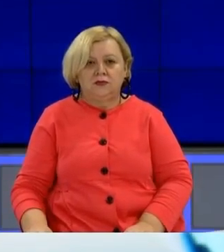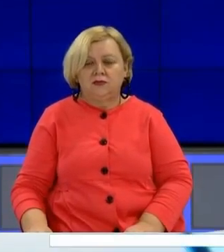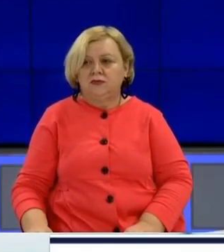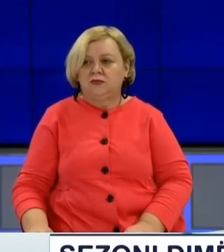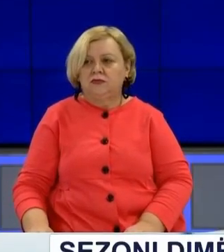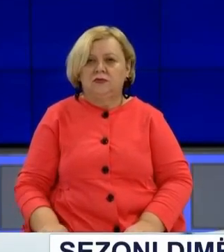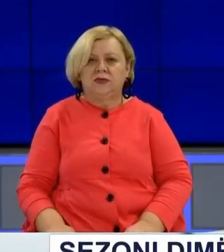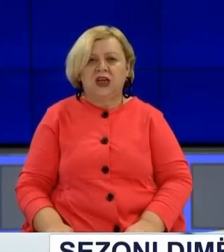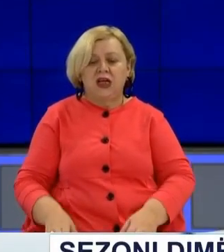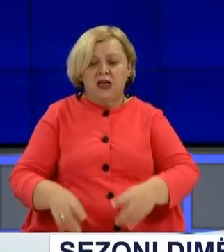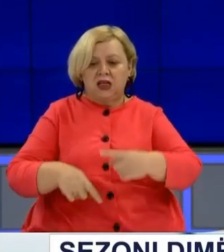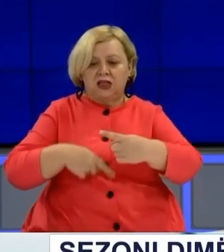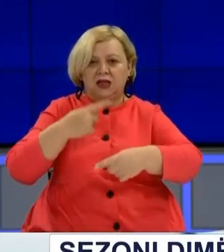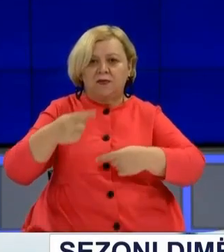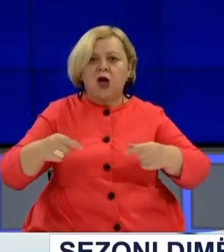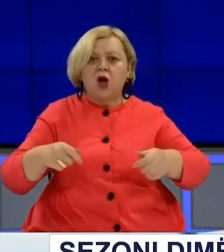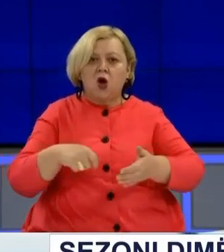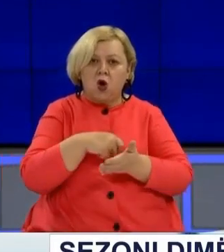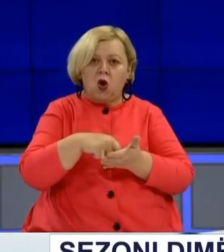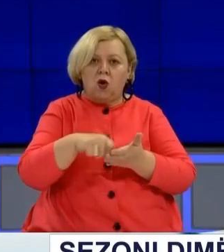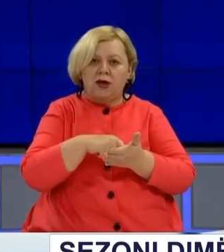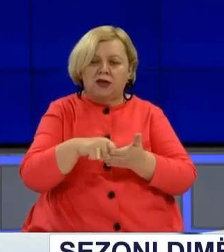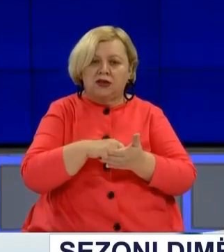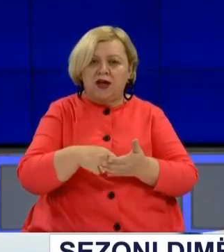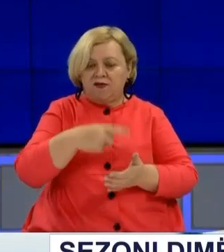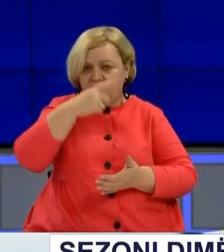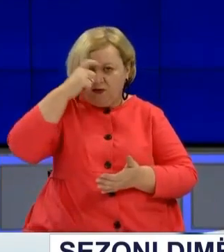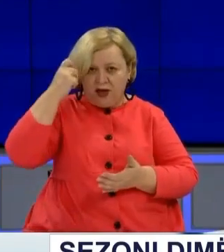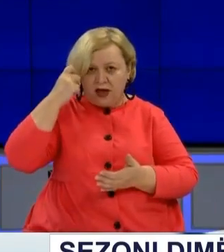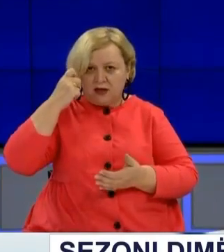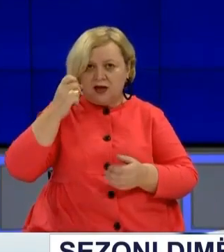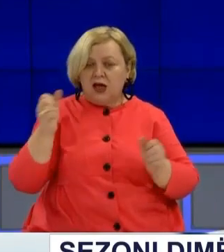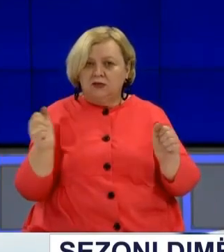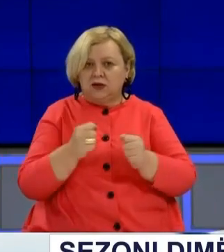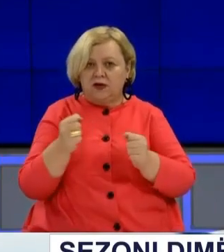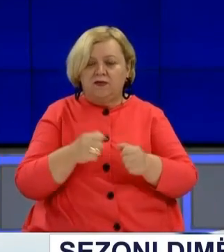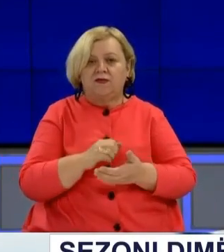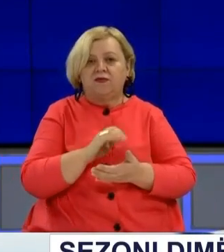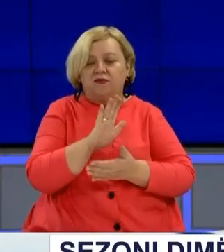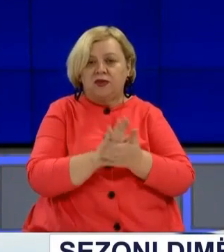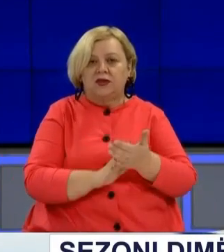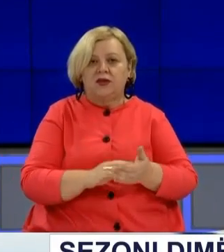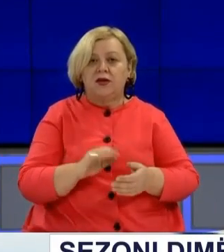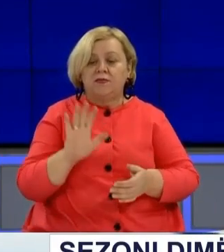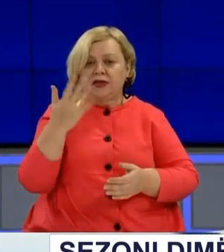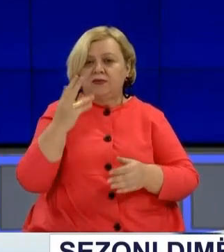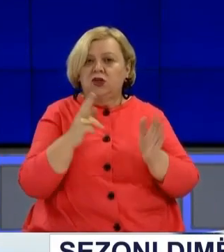Nërimi i gomave të verës me ato të dimrit, për të gjithë shoferët duhet të filojnë nga data 5.15